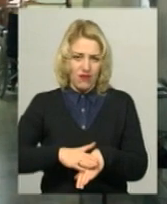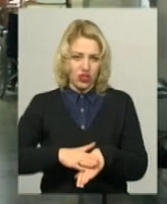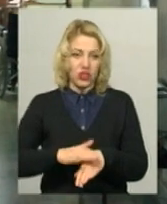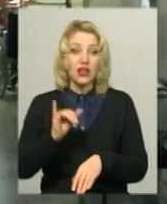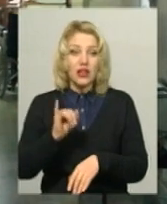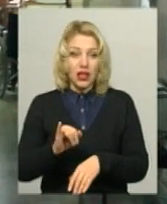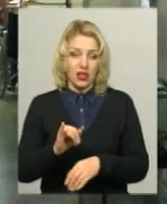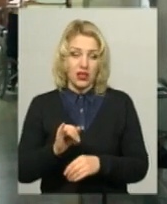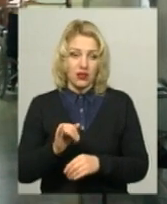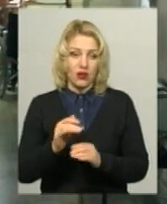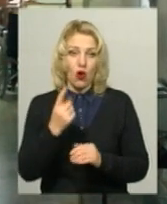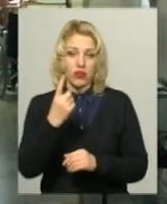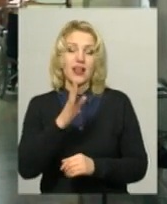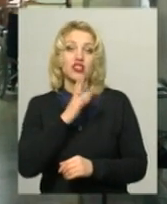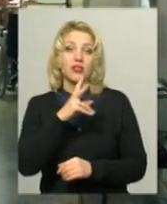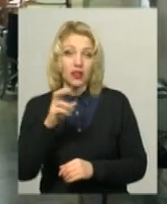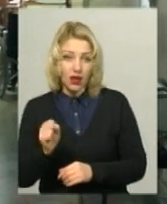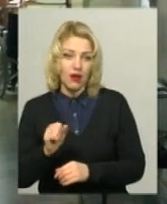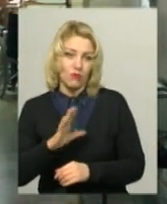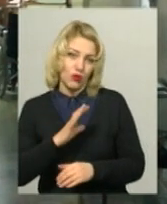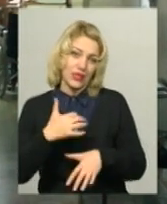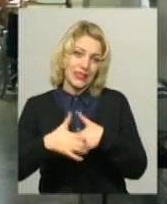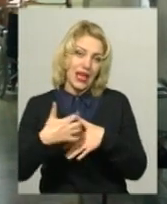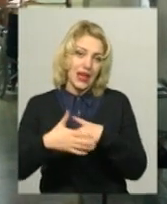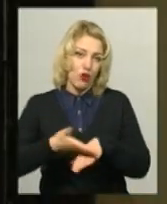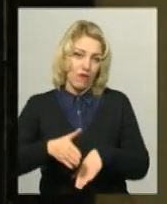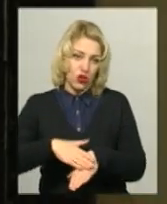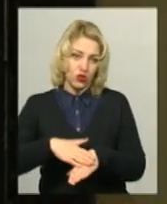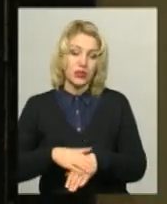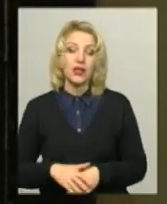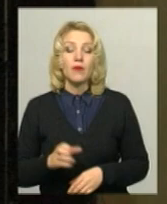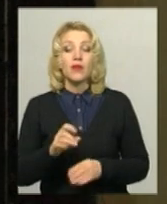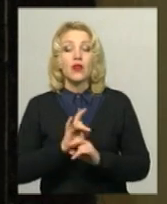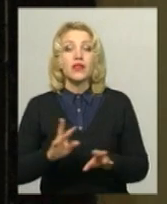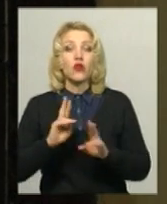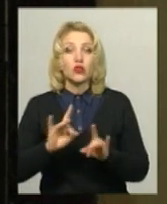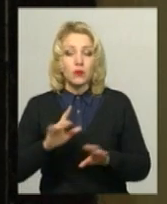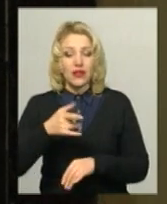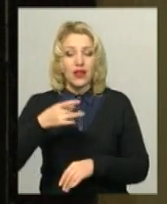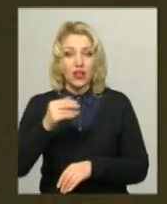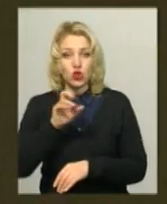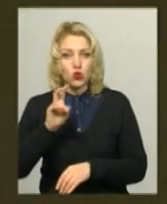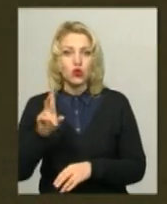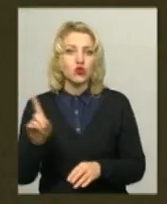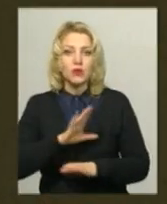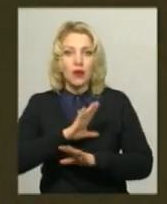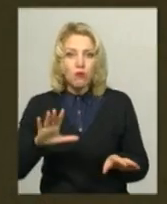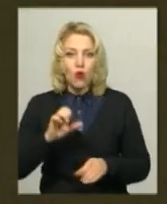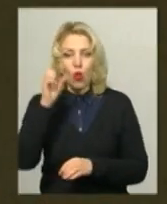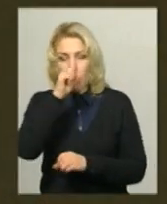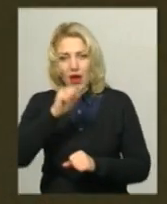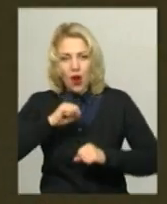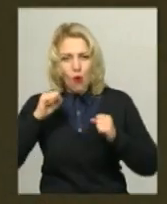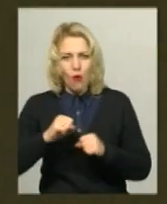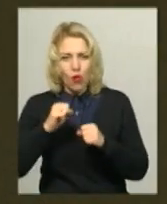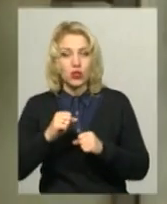жінка була середньою важкостю. Як розповів Олександр Гринчук, аби уникнути переохолодження, необхідно